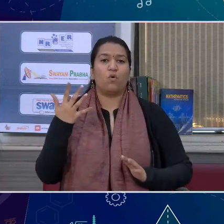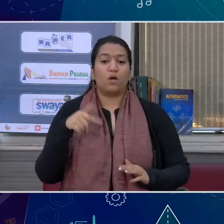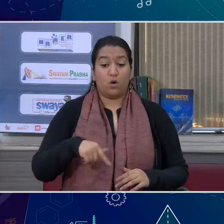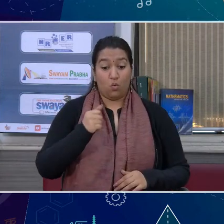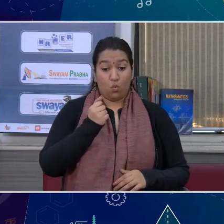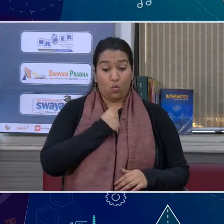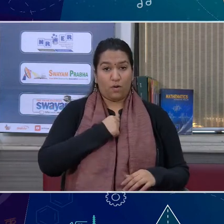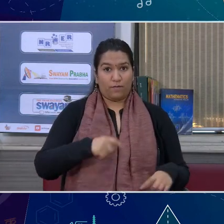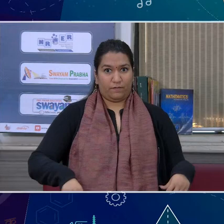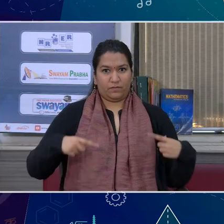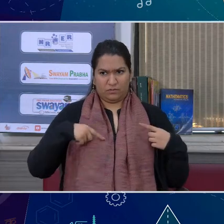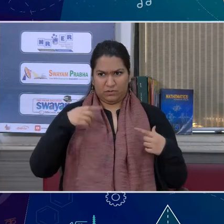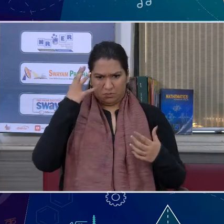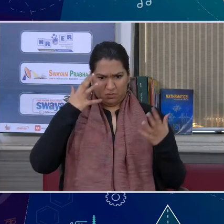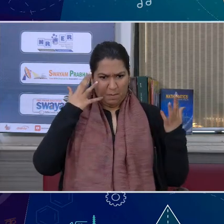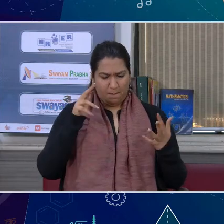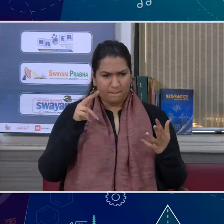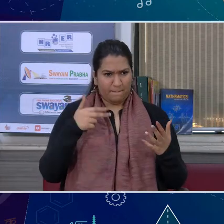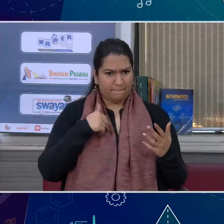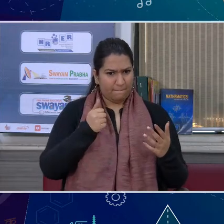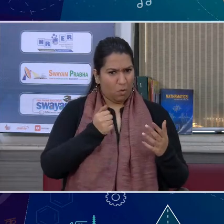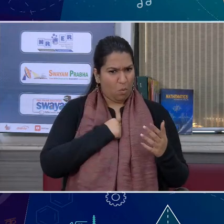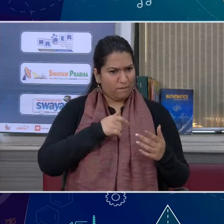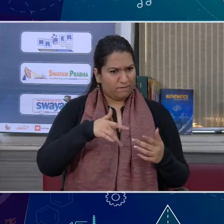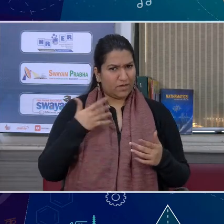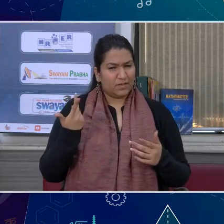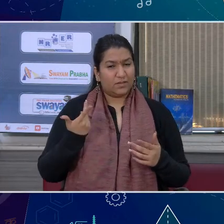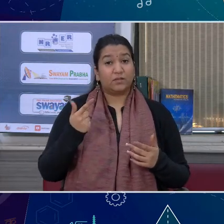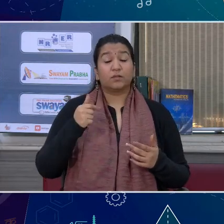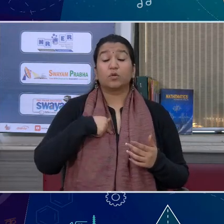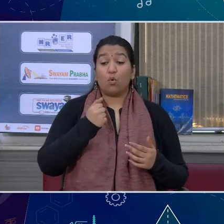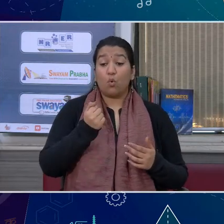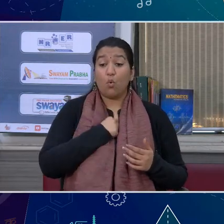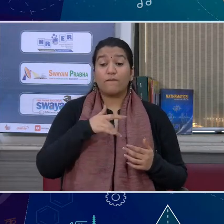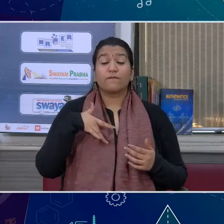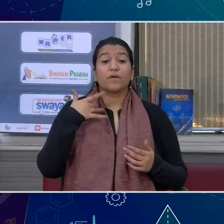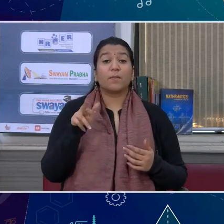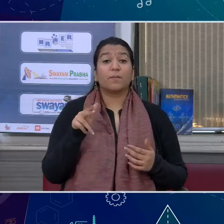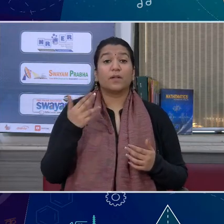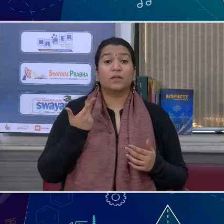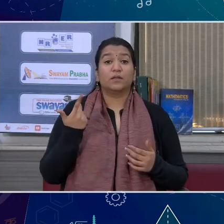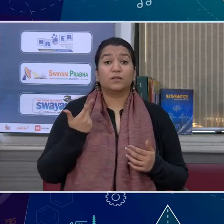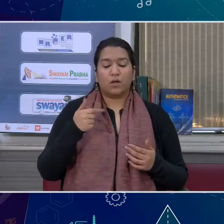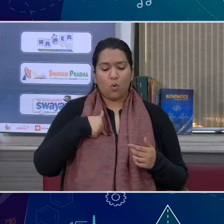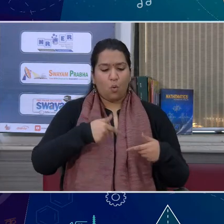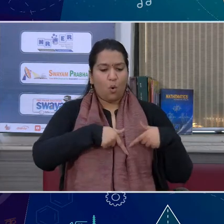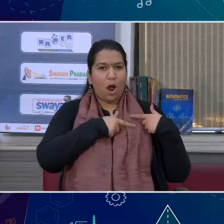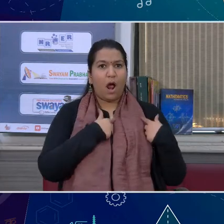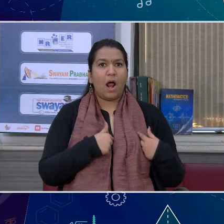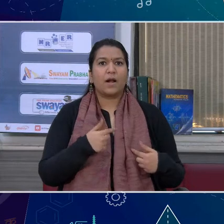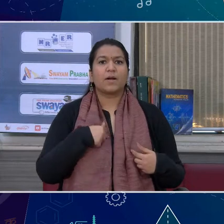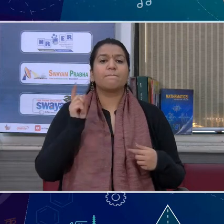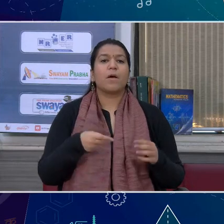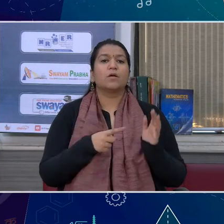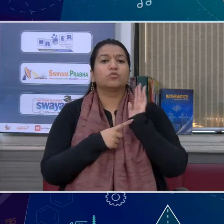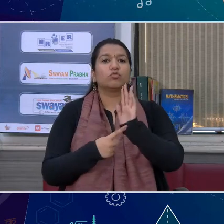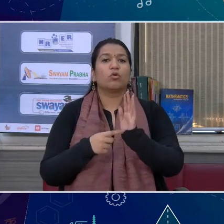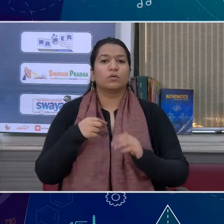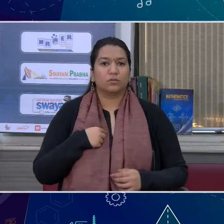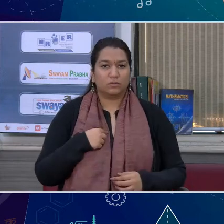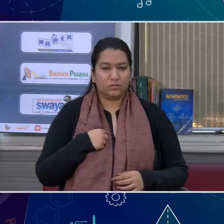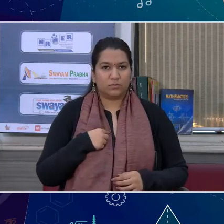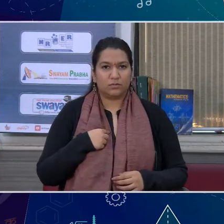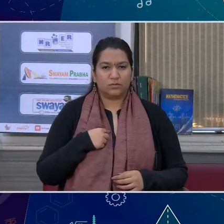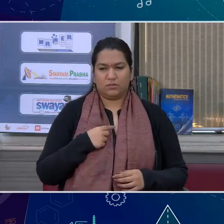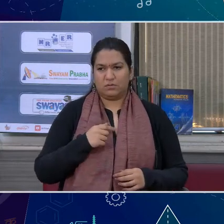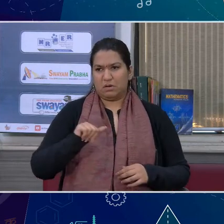कोई इस बात में शंकाओ के अपने लिए जीने का मतलब स्वार्थी होना है यहां आत्म का मतलब है कि अपने मन के भावों को भी व्यक्त करना चाहिए केवल